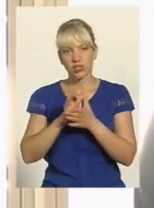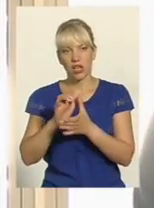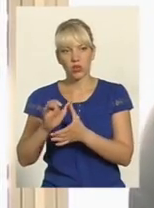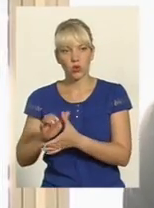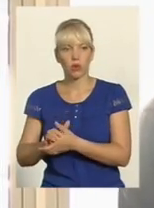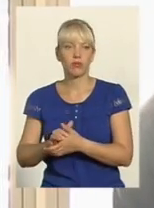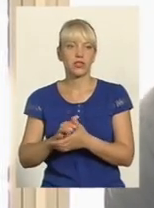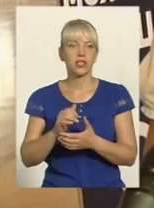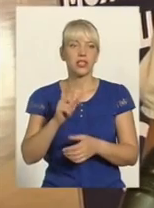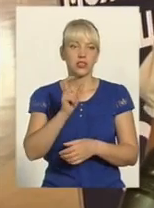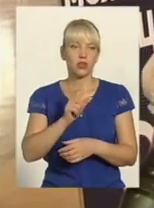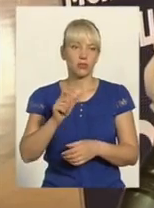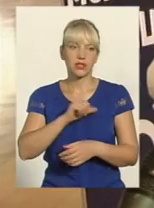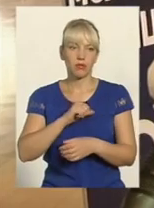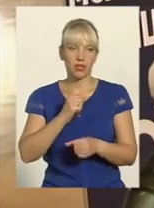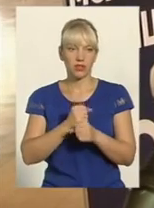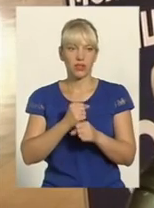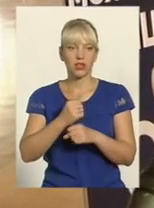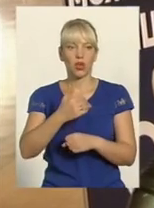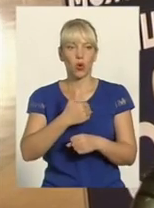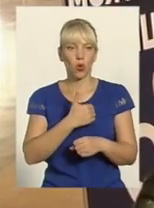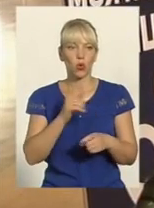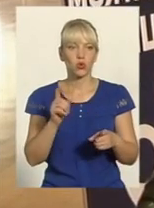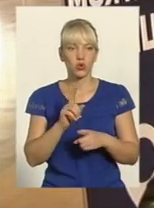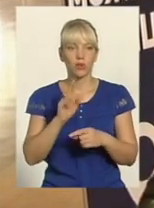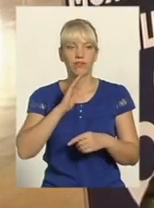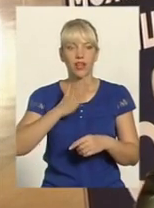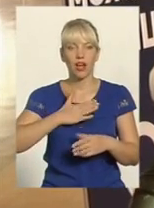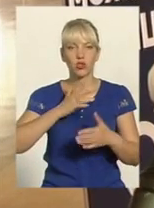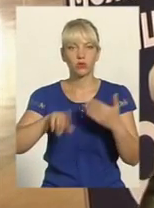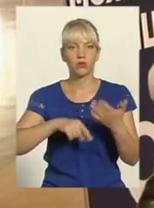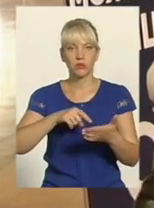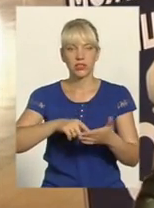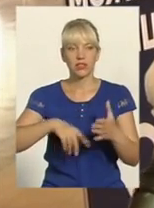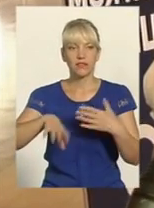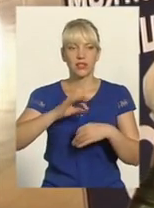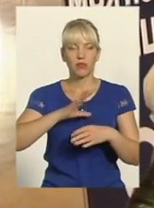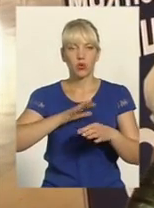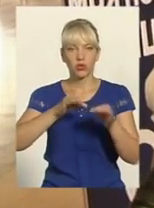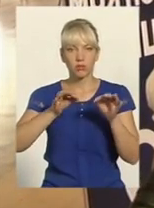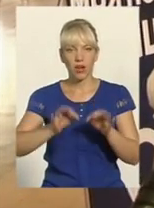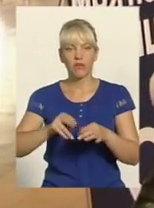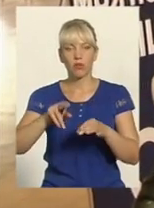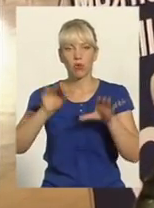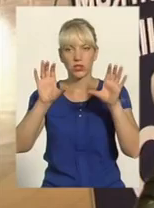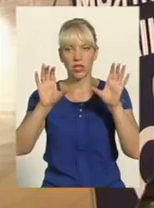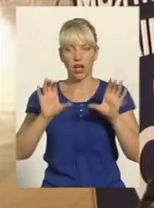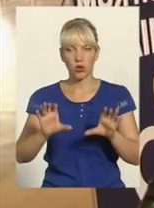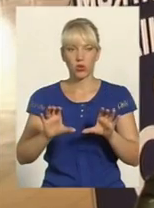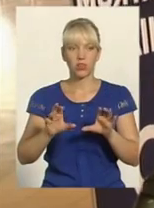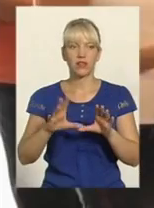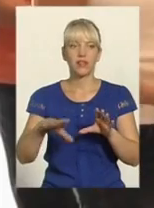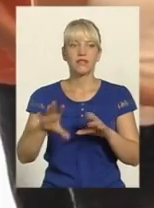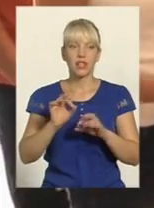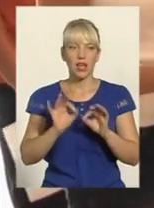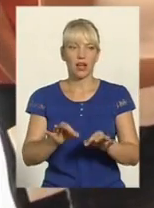що з людьми самі працювати Хочу, щоб саме в нашому місті все було справедливо, все по закону і все так, як має